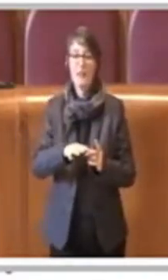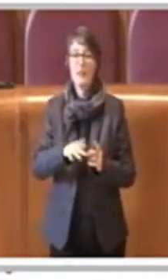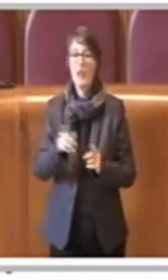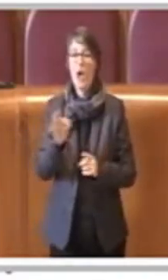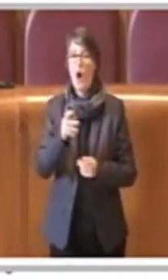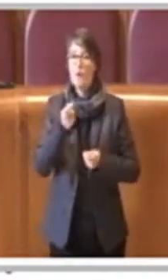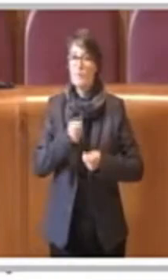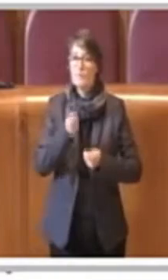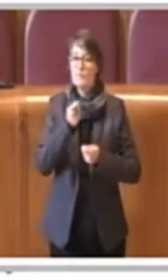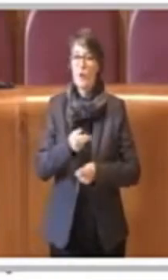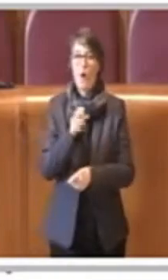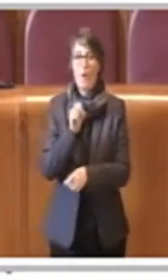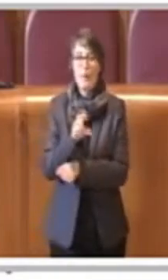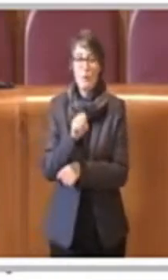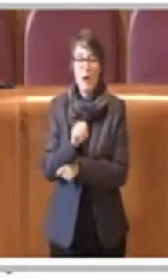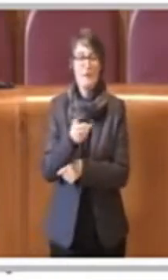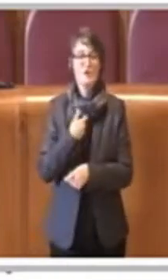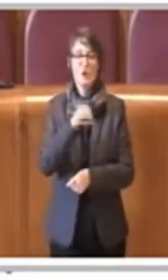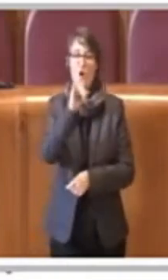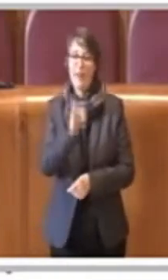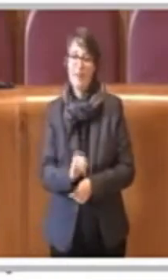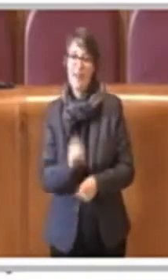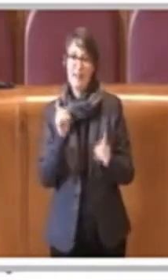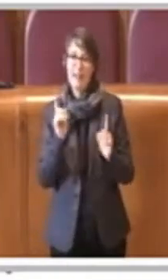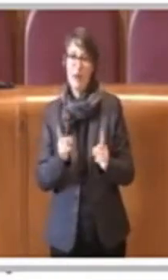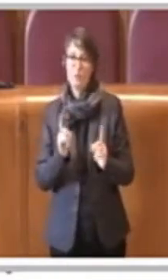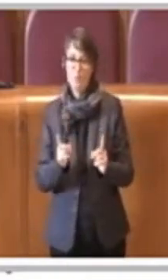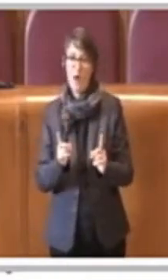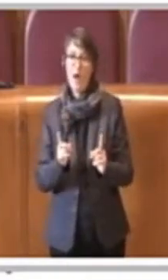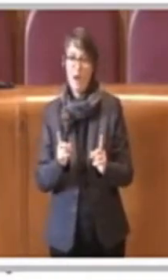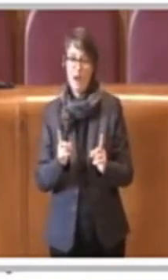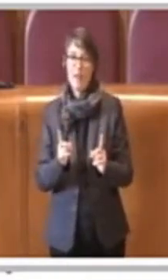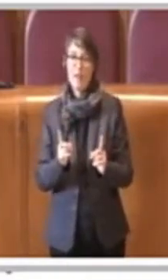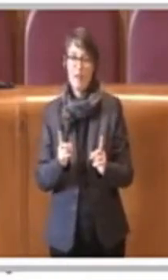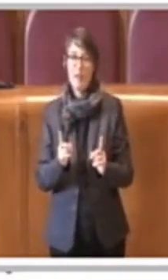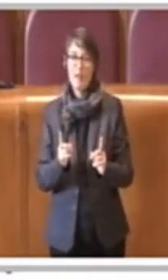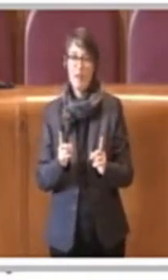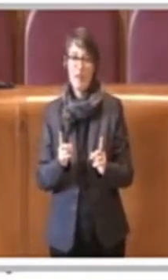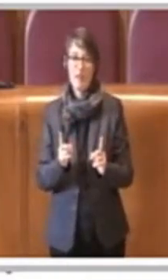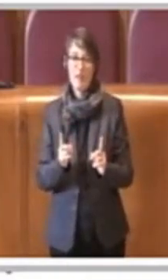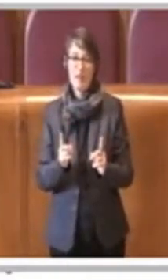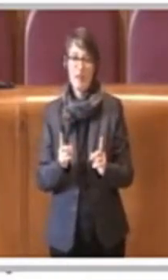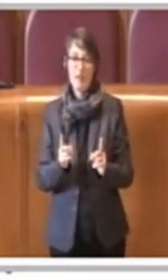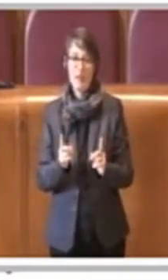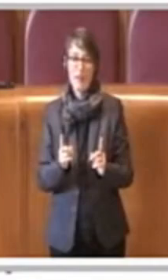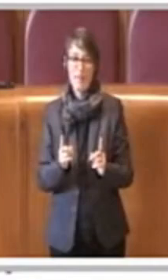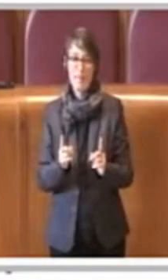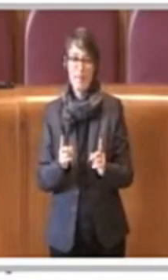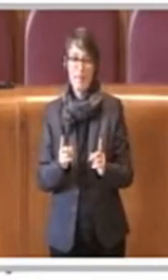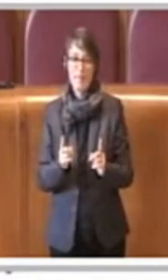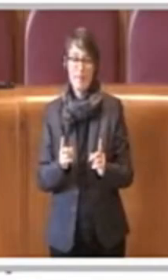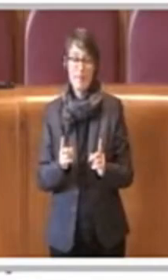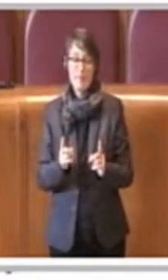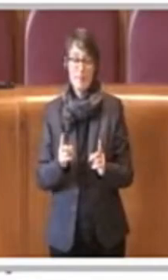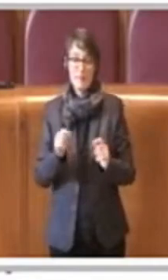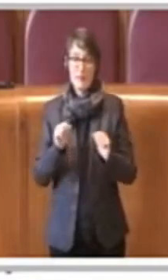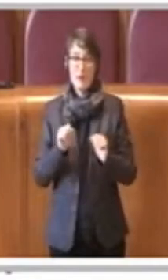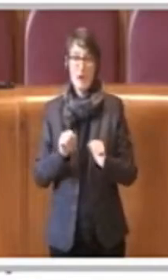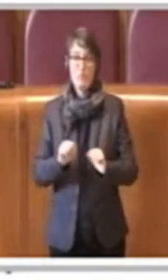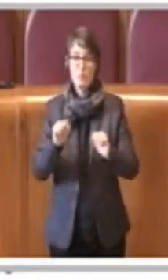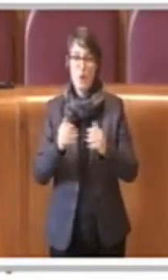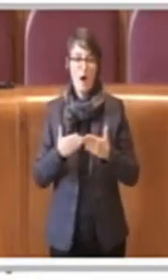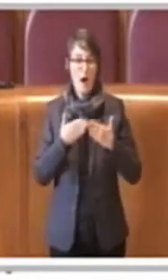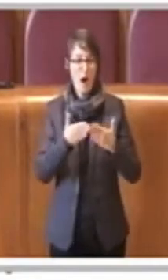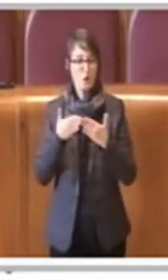sostenibili, nelle diete naturali, nelle diete ovviamente diciamo che possono in qualche modo aiutare l'essere umano a